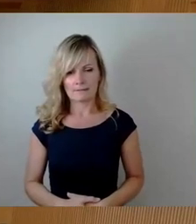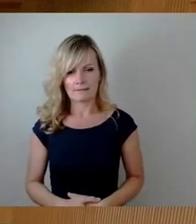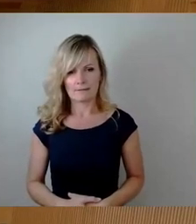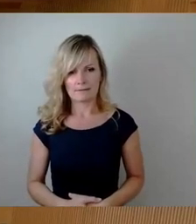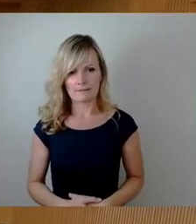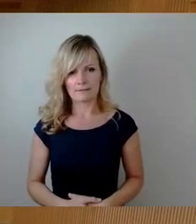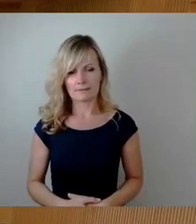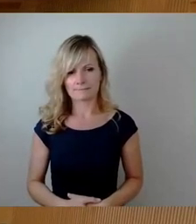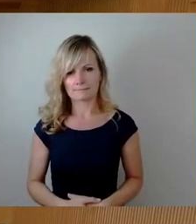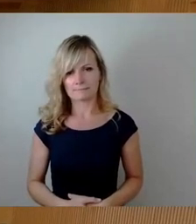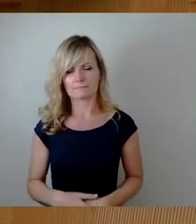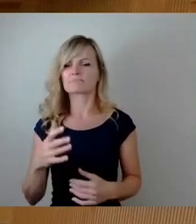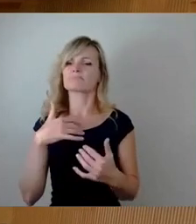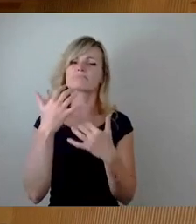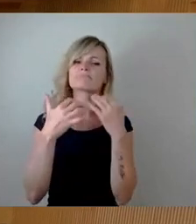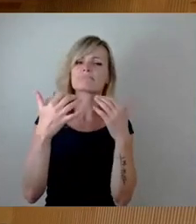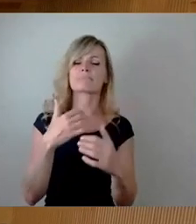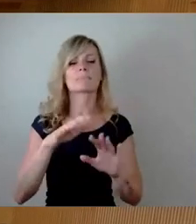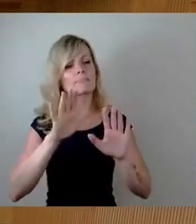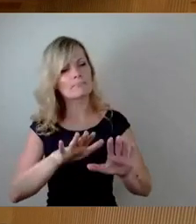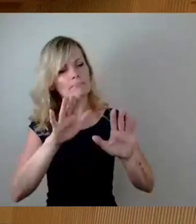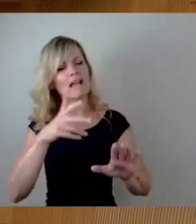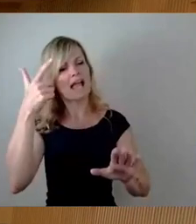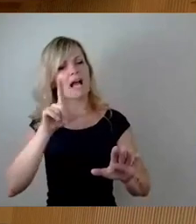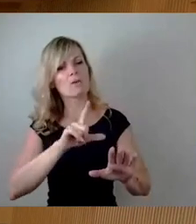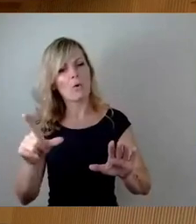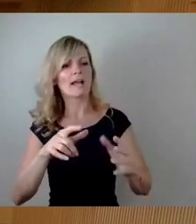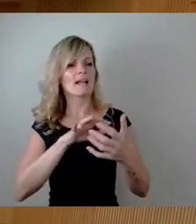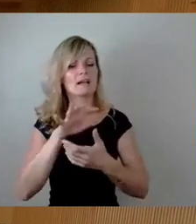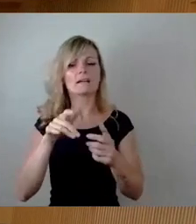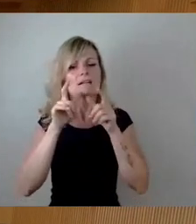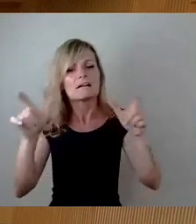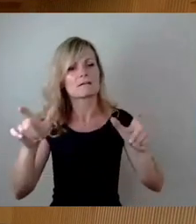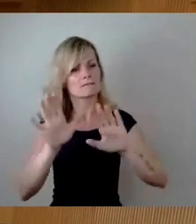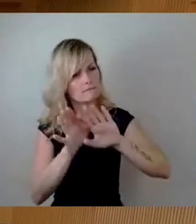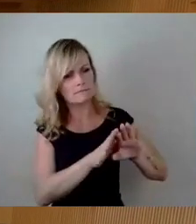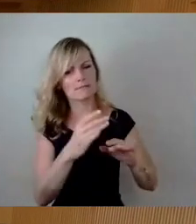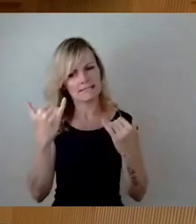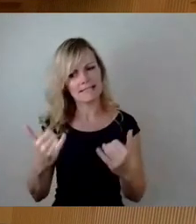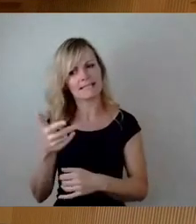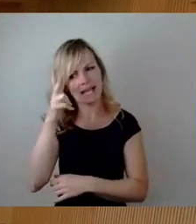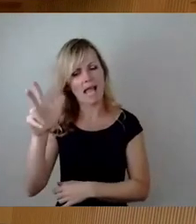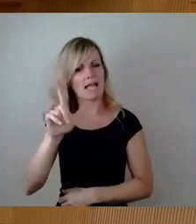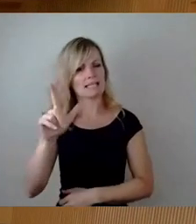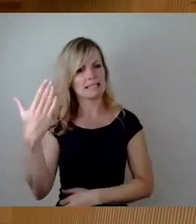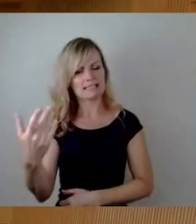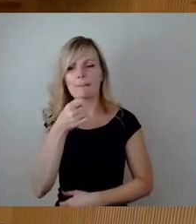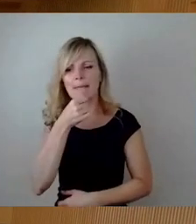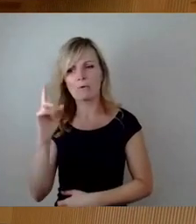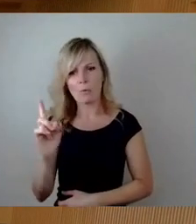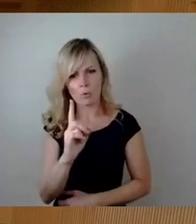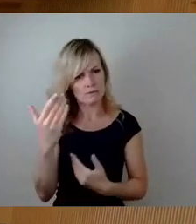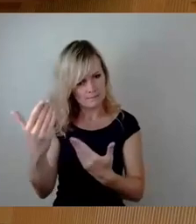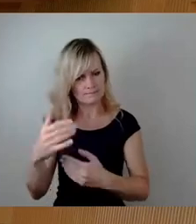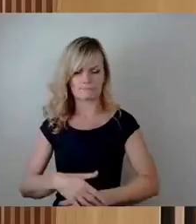Herr Lorek, wir schreien hier nie wild in Ihrem Rahmen rum. Jetzt ist ja Ratzinski am Mikrofon und der ist jetzt mit seiner Frage